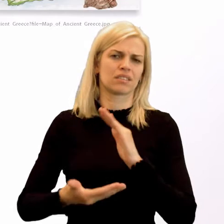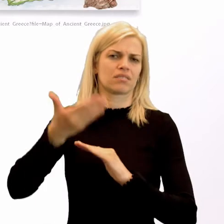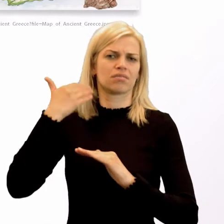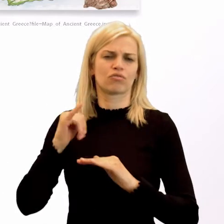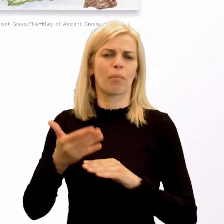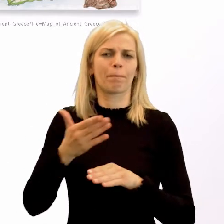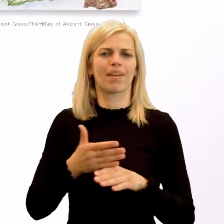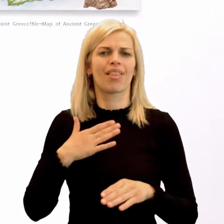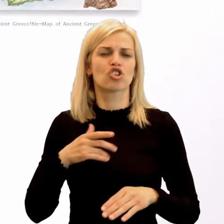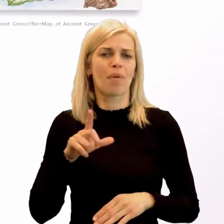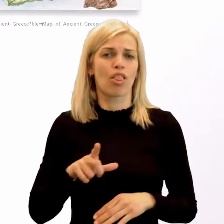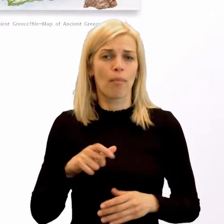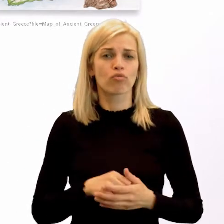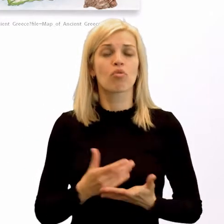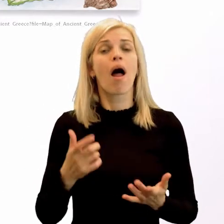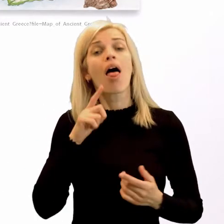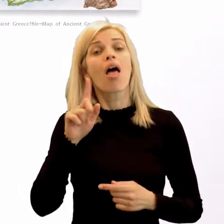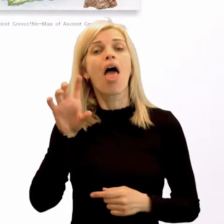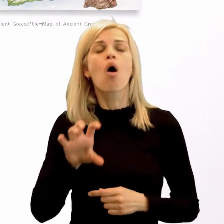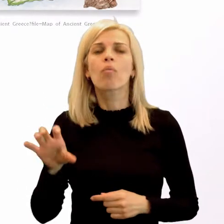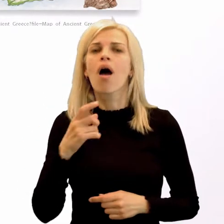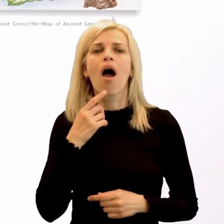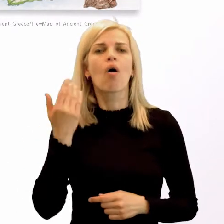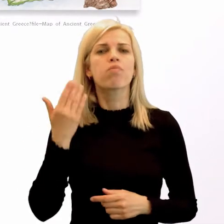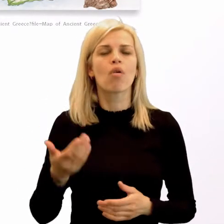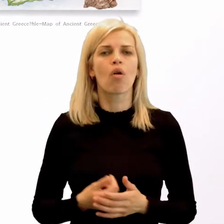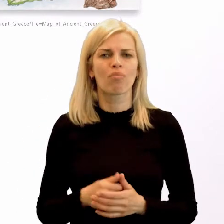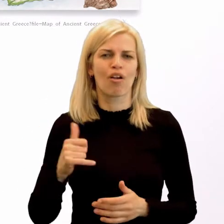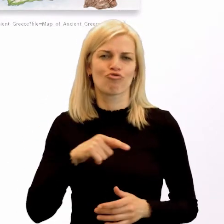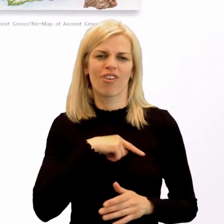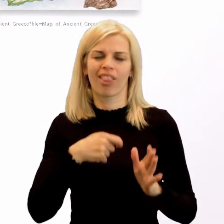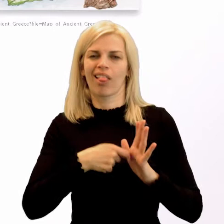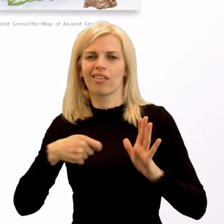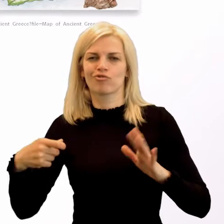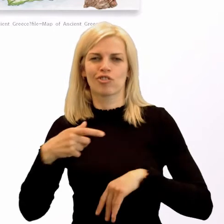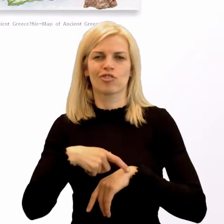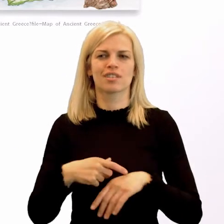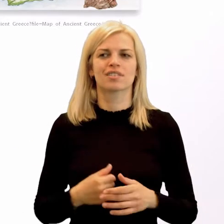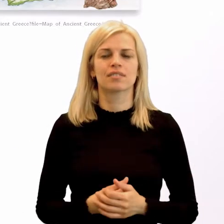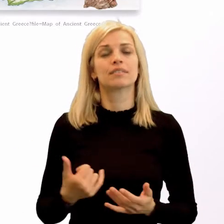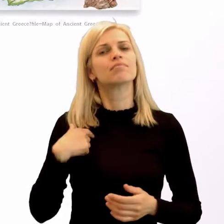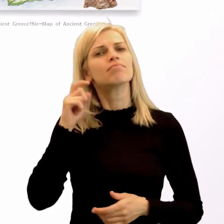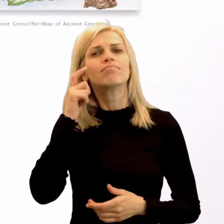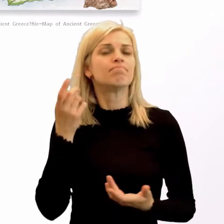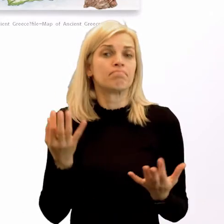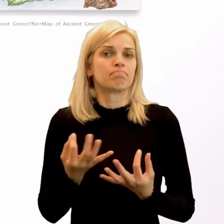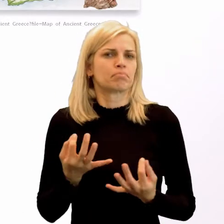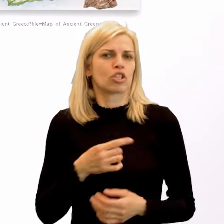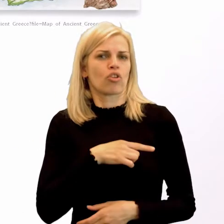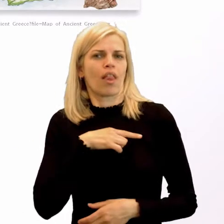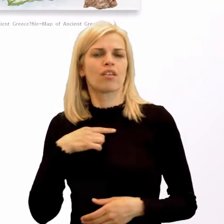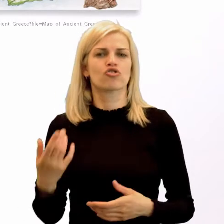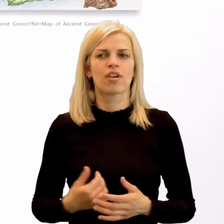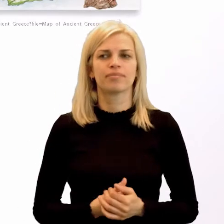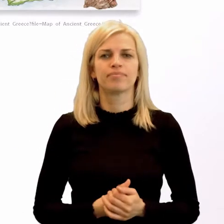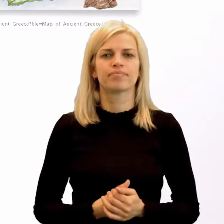Ako to bolo ale v Európe? V Európe nám to trvalo o niečo dlhšie. Poďme popremýšľať, prečo. Na